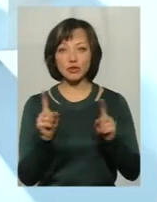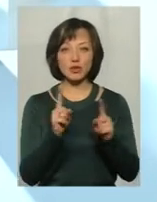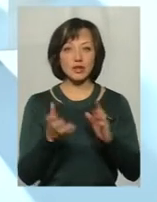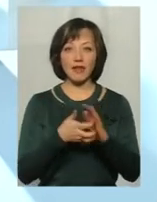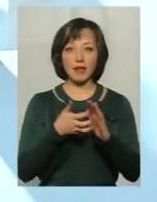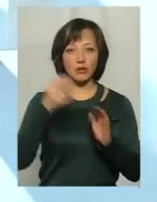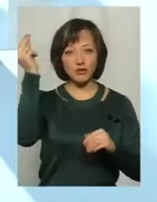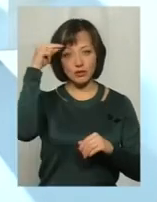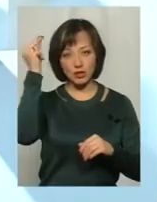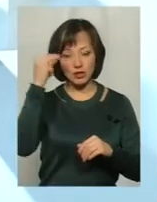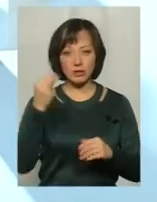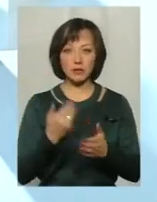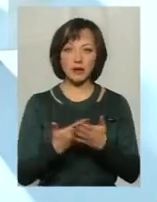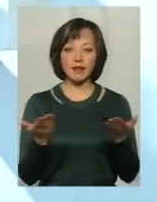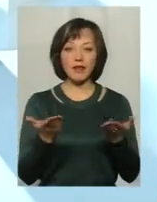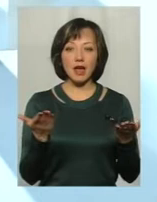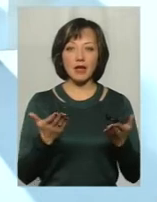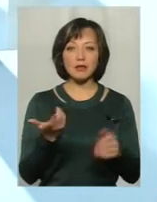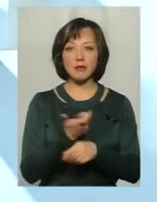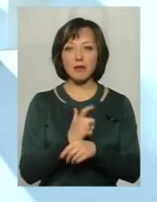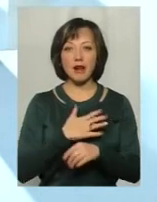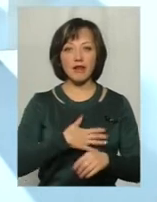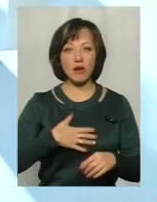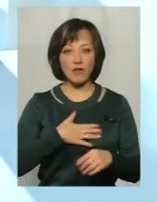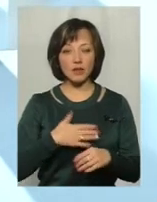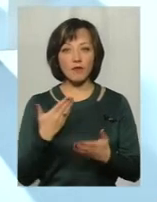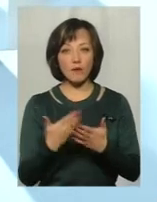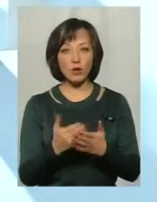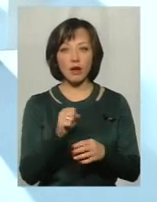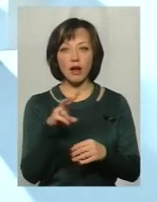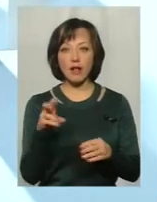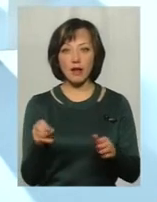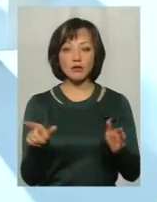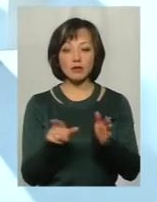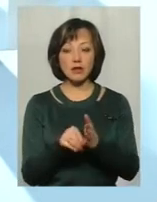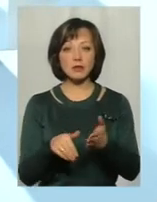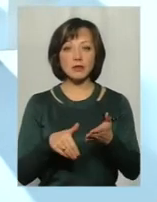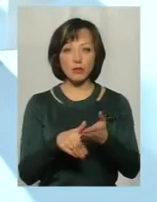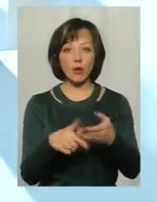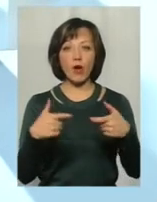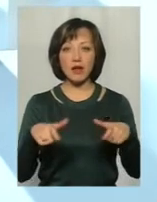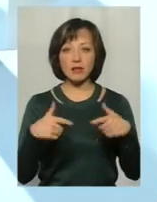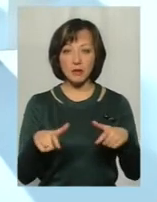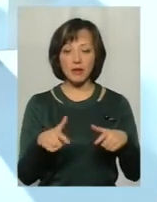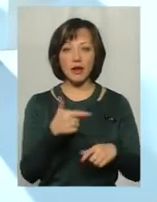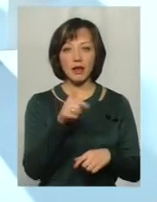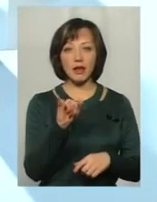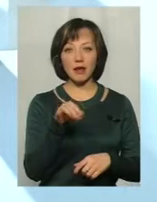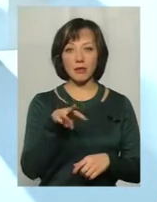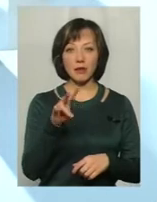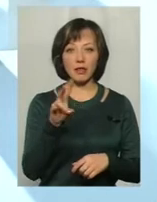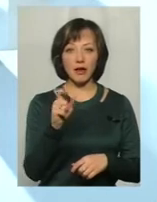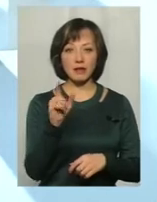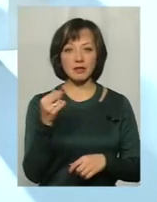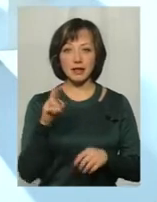недовчити, десь перехвилюватись. Але разом з тим, за допомогою іспитів, все ж таки гімназія – це заклад,